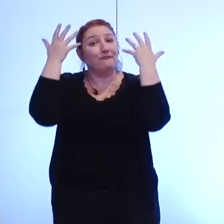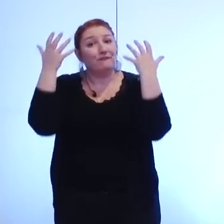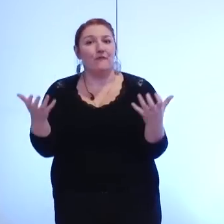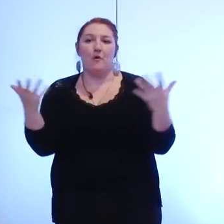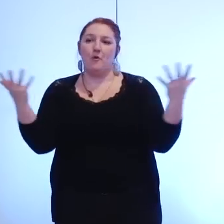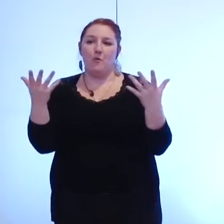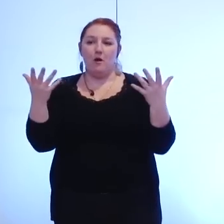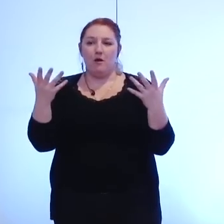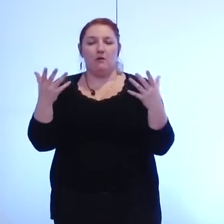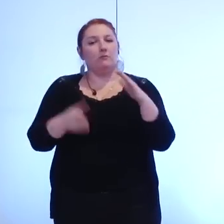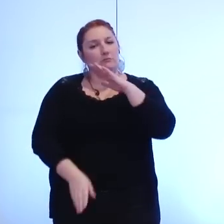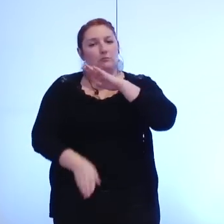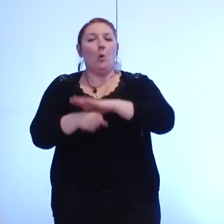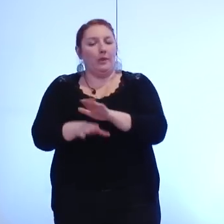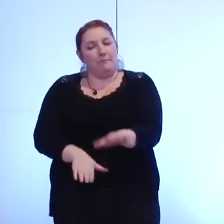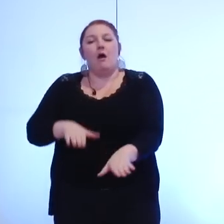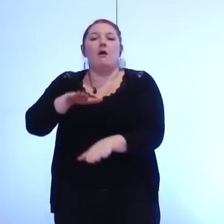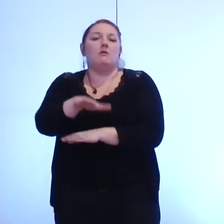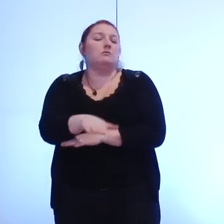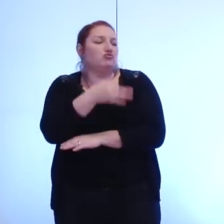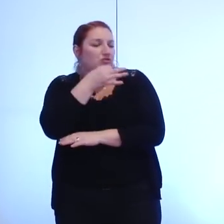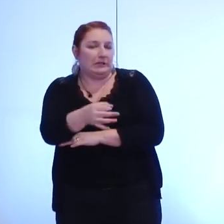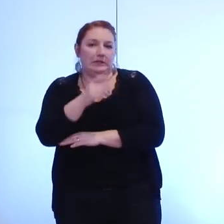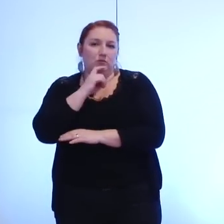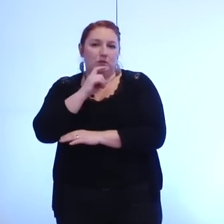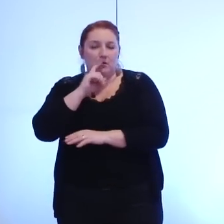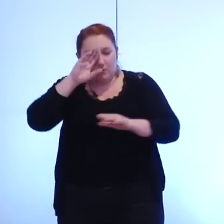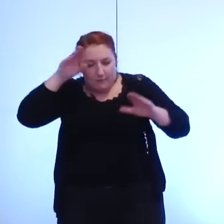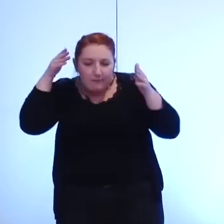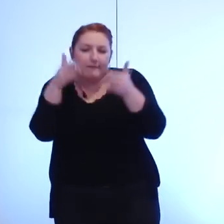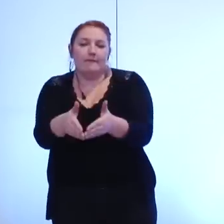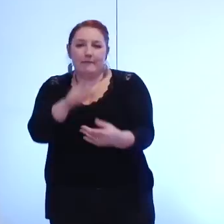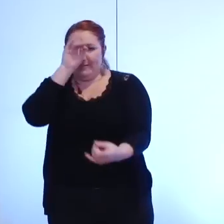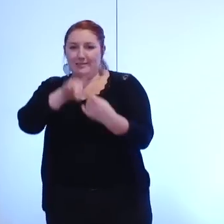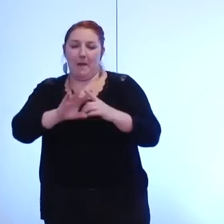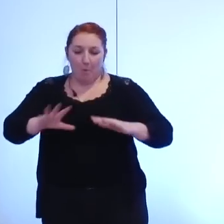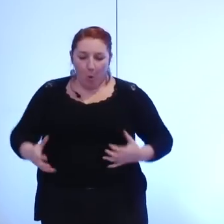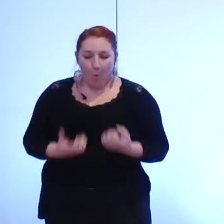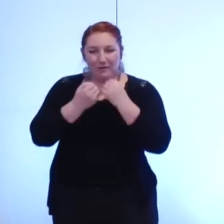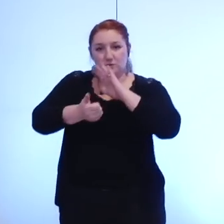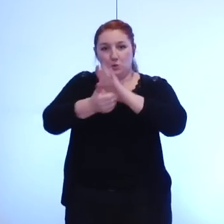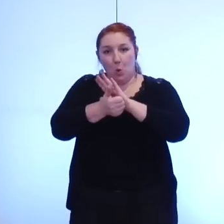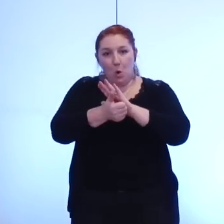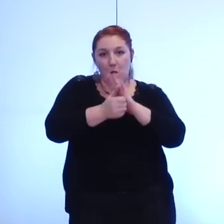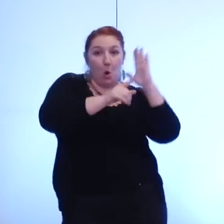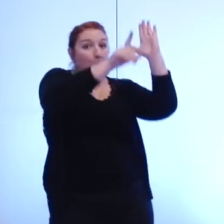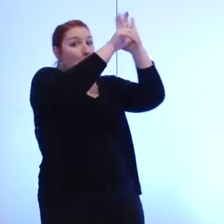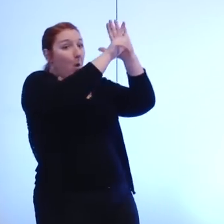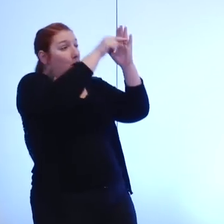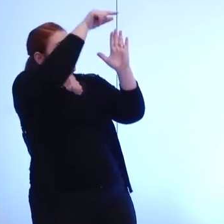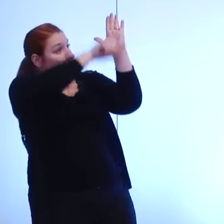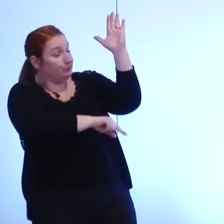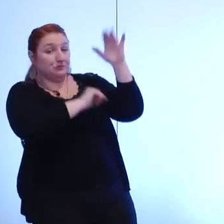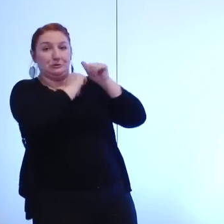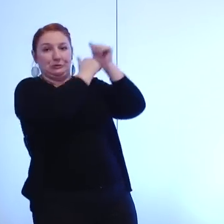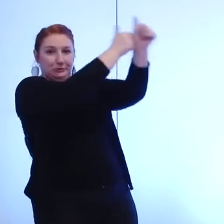concentrer dans un premier temps au moins je l'ai dit sur les compétences obligatoires et nous avons construit avec les 48 autres